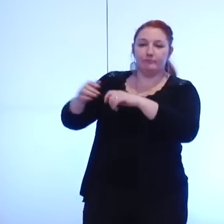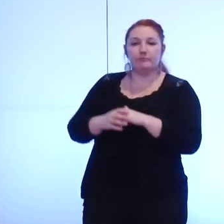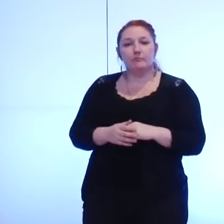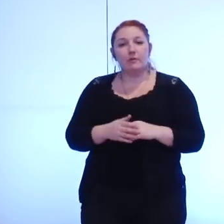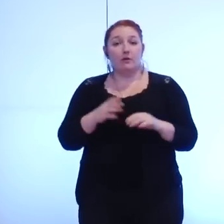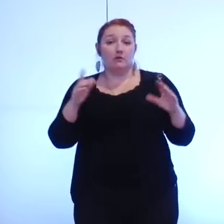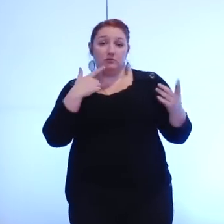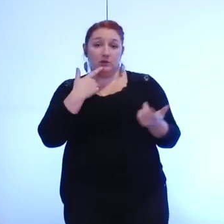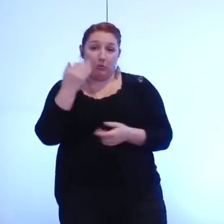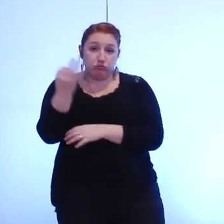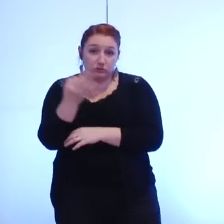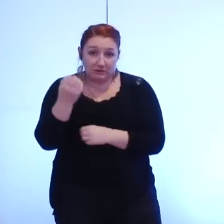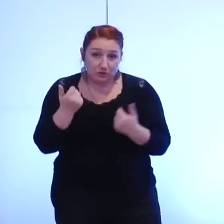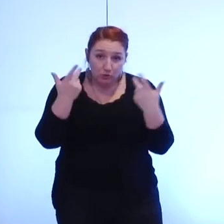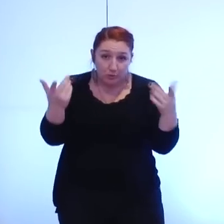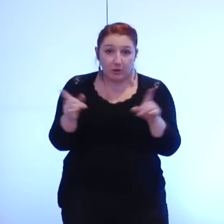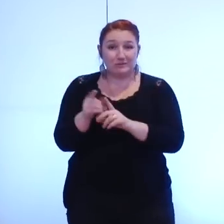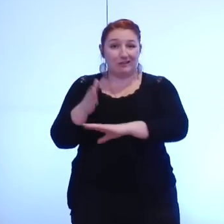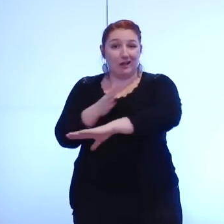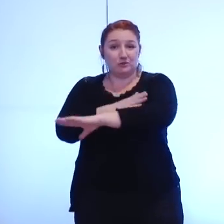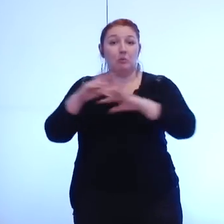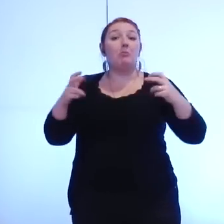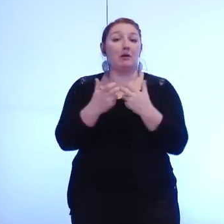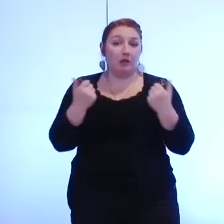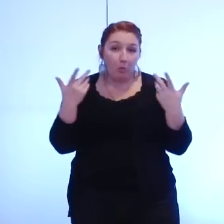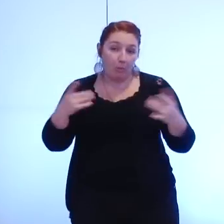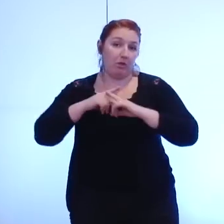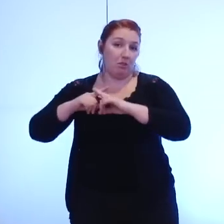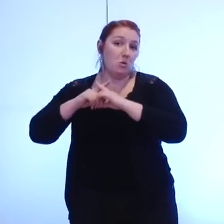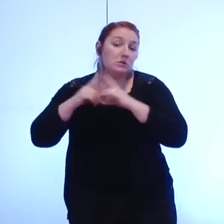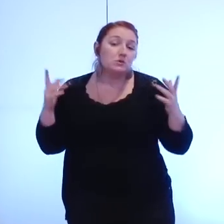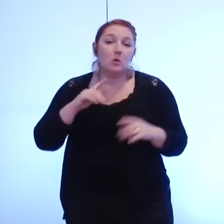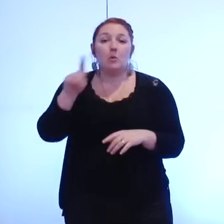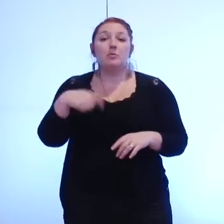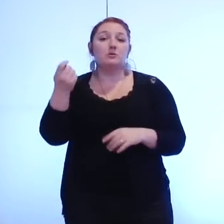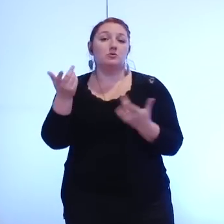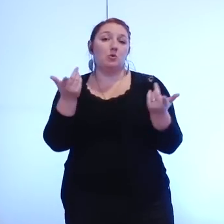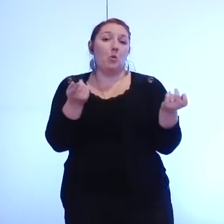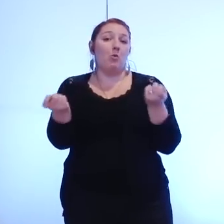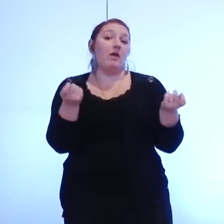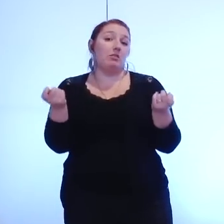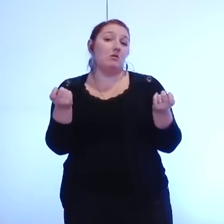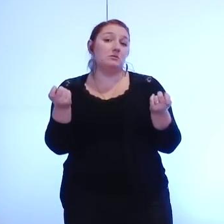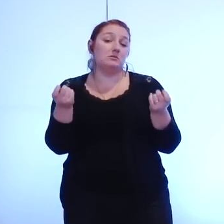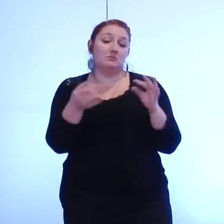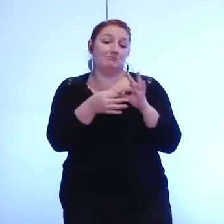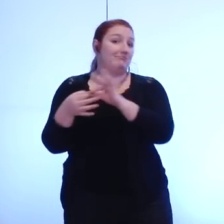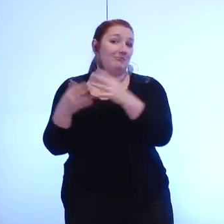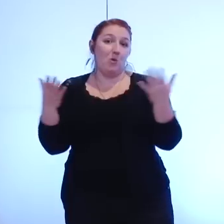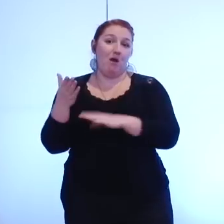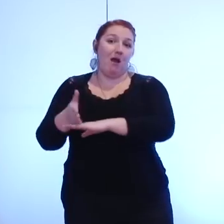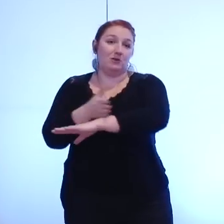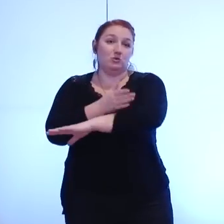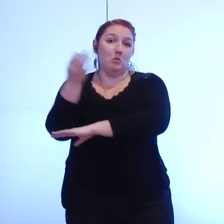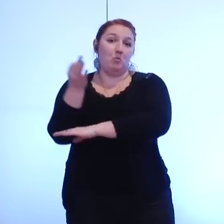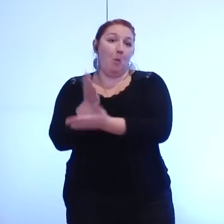cédées que le montant des actions qui sont cédées et évidemment les éléments de gouvernance seront liés à la proportion du nombre d'actions